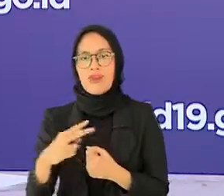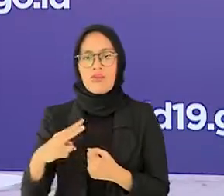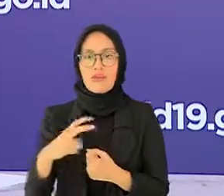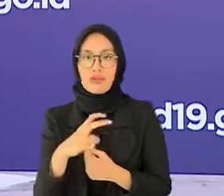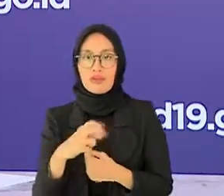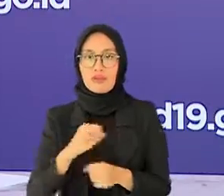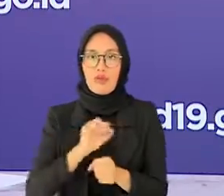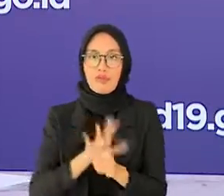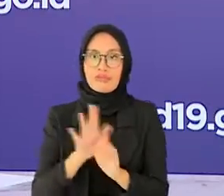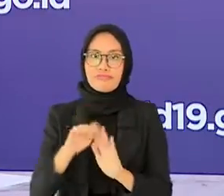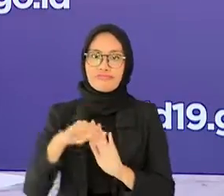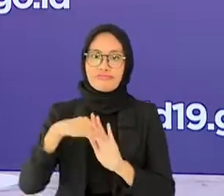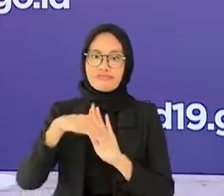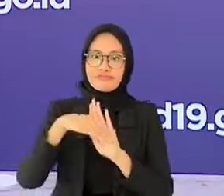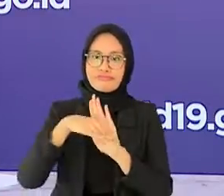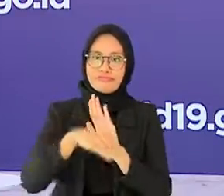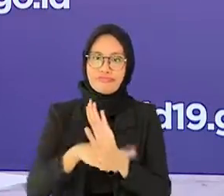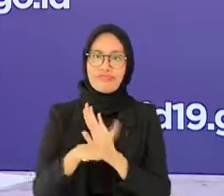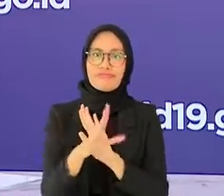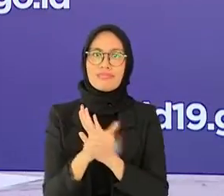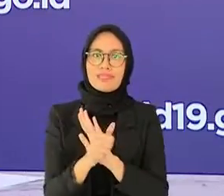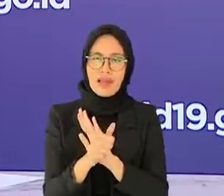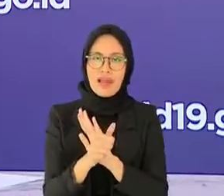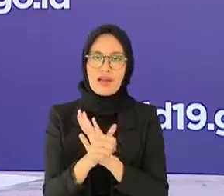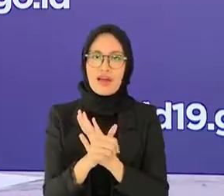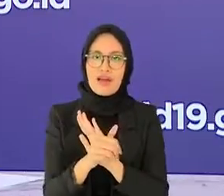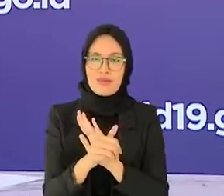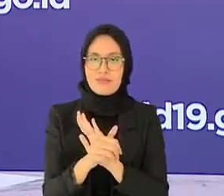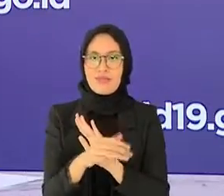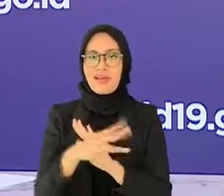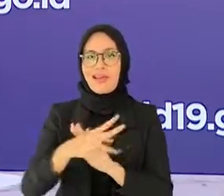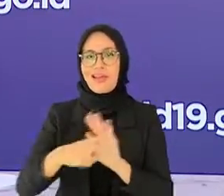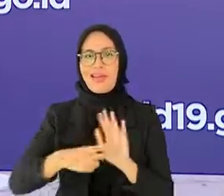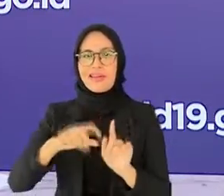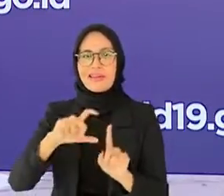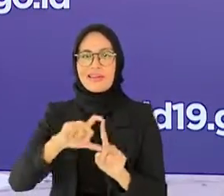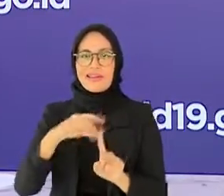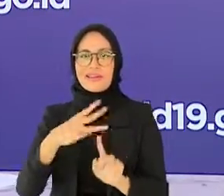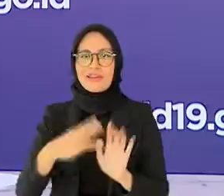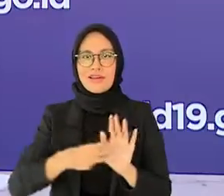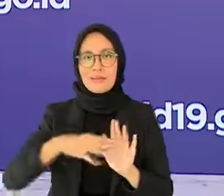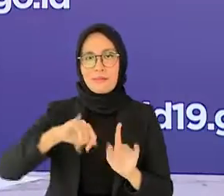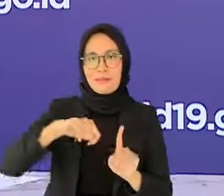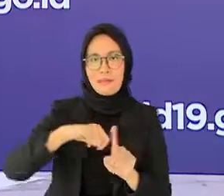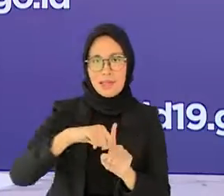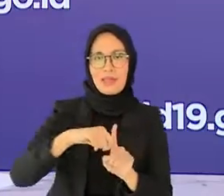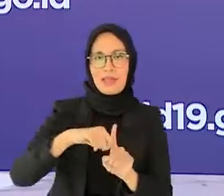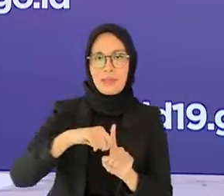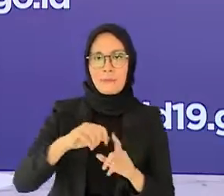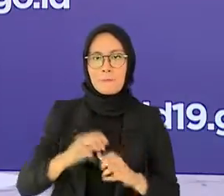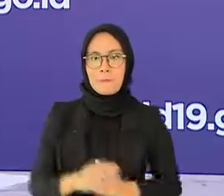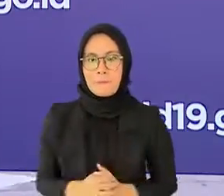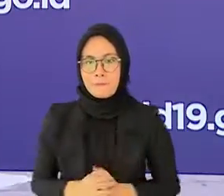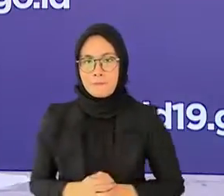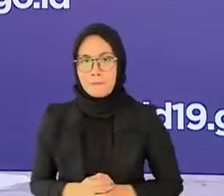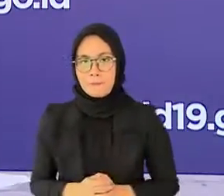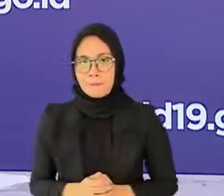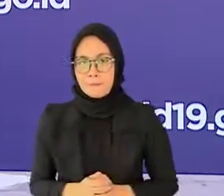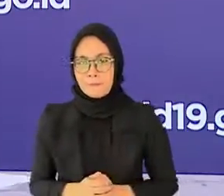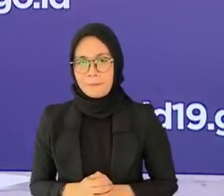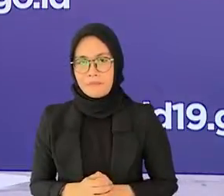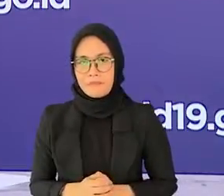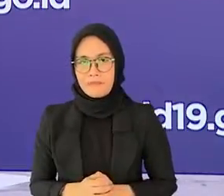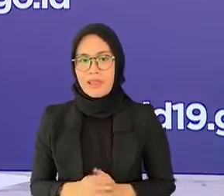skalanya sehingga berubah menjadi endemi meski nantinya COVID-19 berubah statusnya menjadi endemi